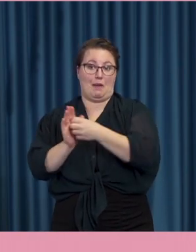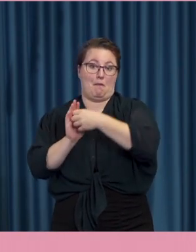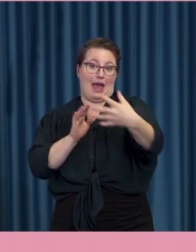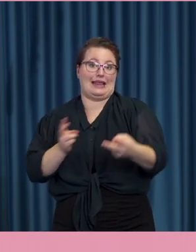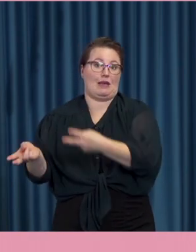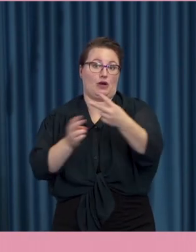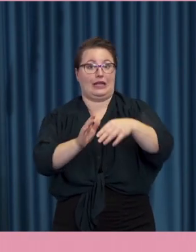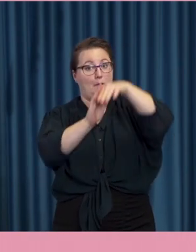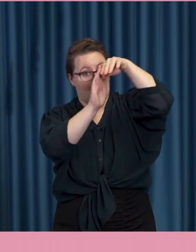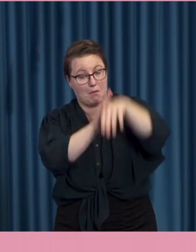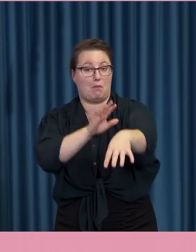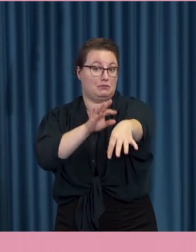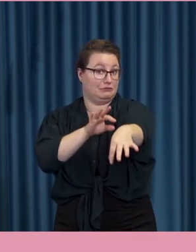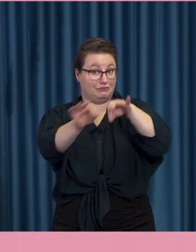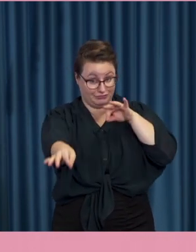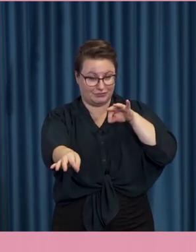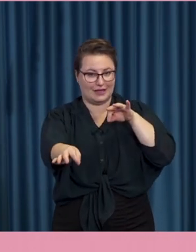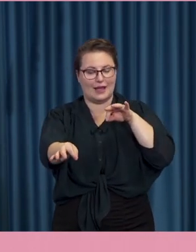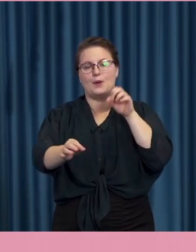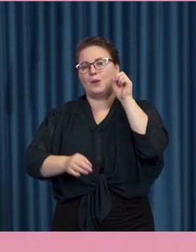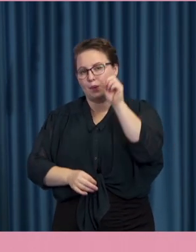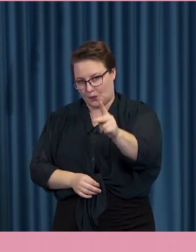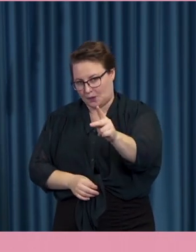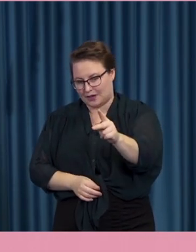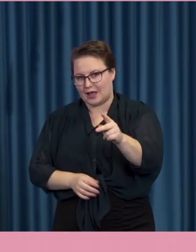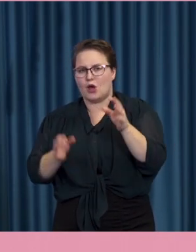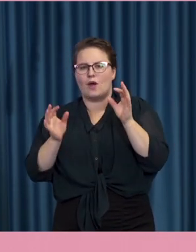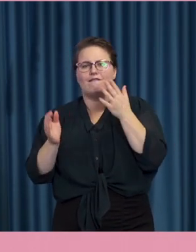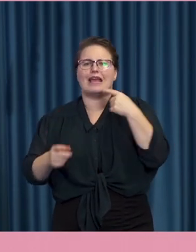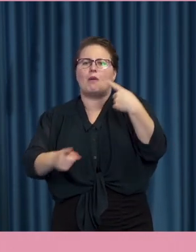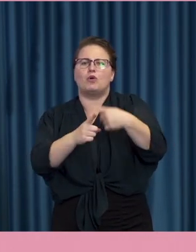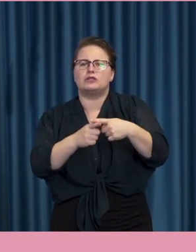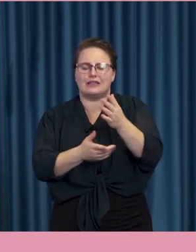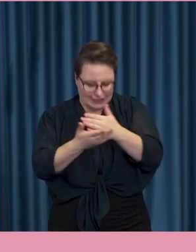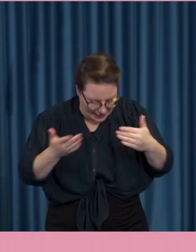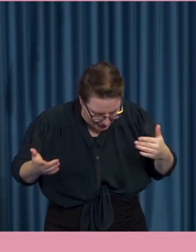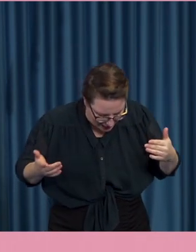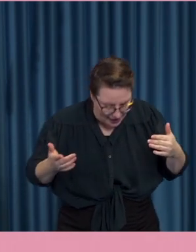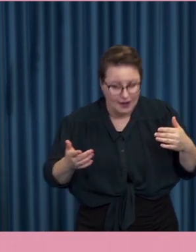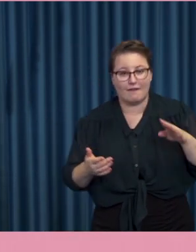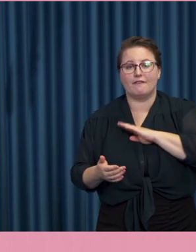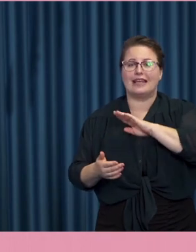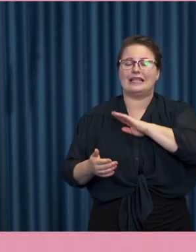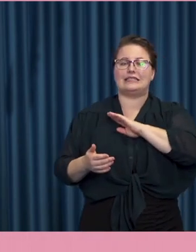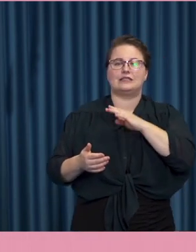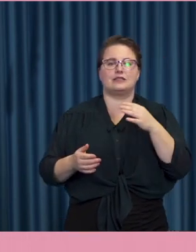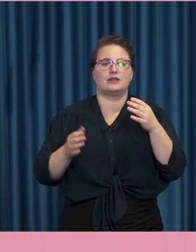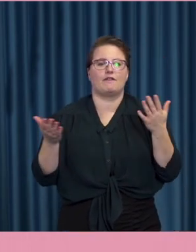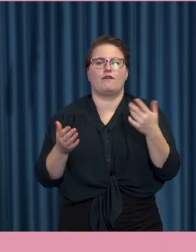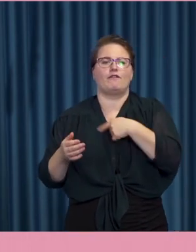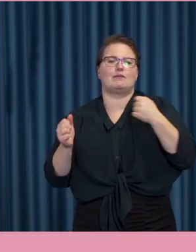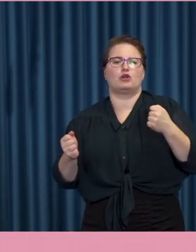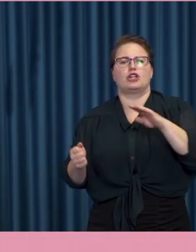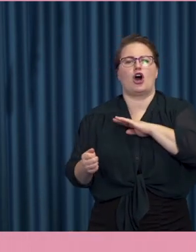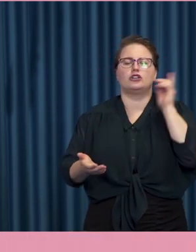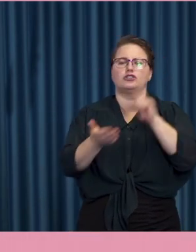fatta tag i då för positiva delar? Hur ska vi prata med oss själva för att ändå orka fortsätta ha en rimlig